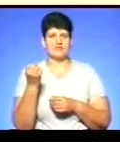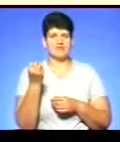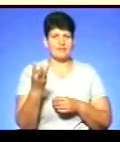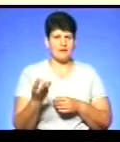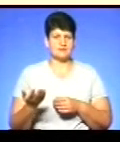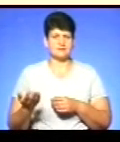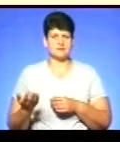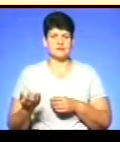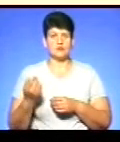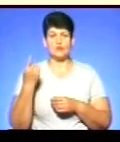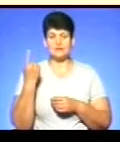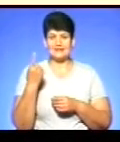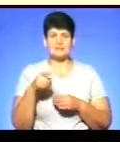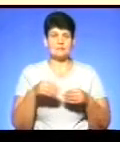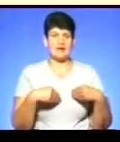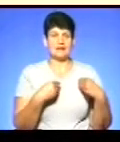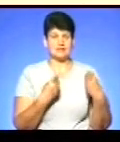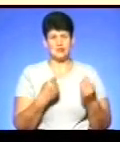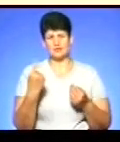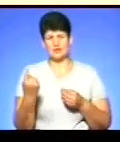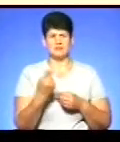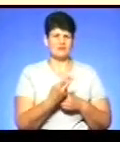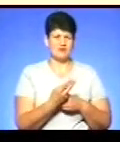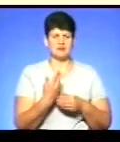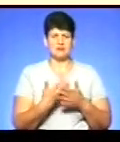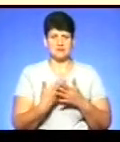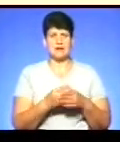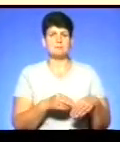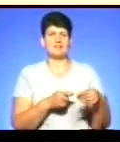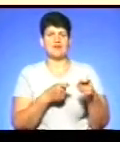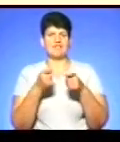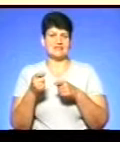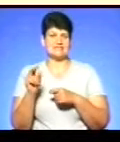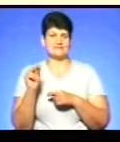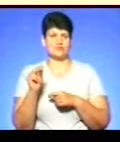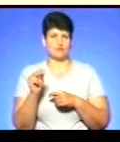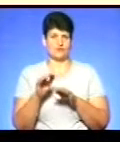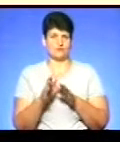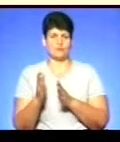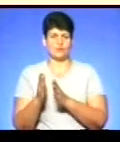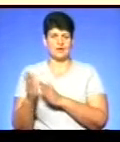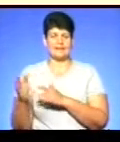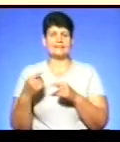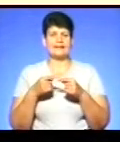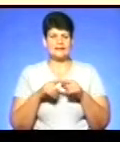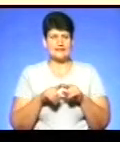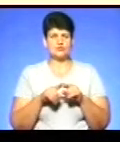Один із цих передавачів, хоча б один чи два, перевезти в цифровий режим. Технічно це